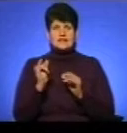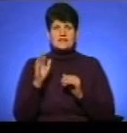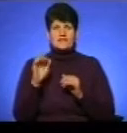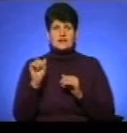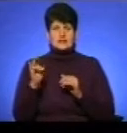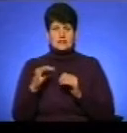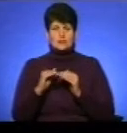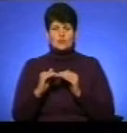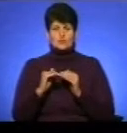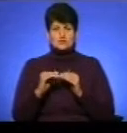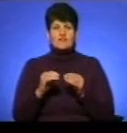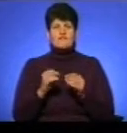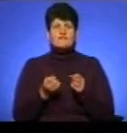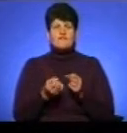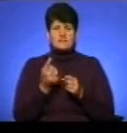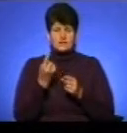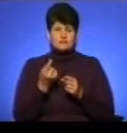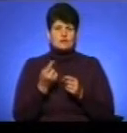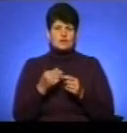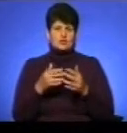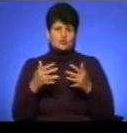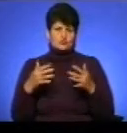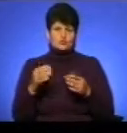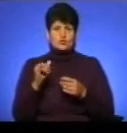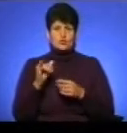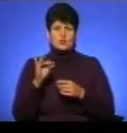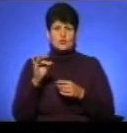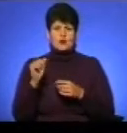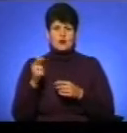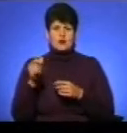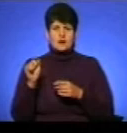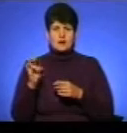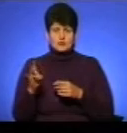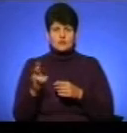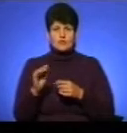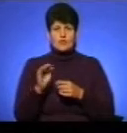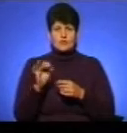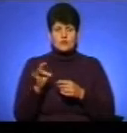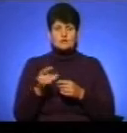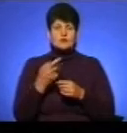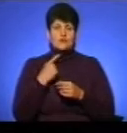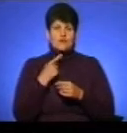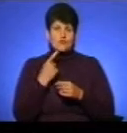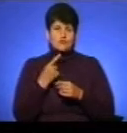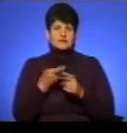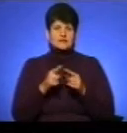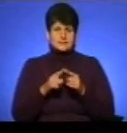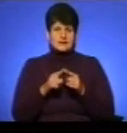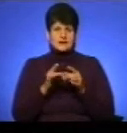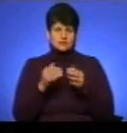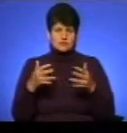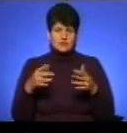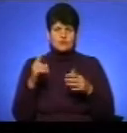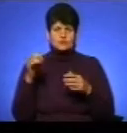виявили речовину препарату «Ураганфорте». За словами прес-секретаря Держпродспоживслужби області Наталії Грицько, ця речовина у